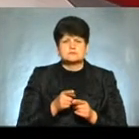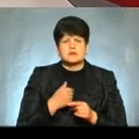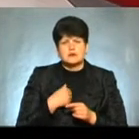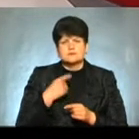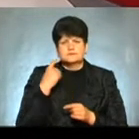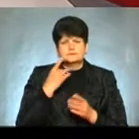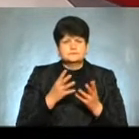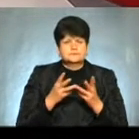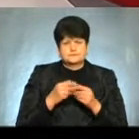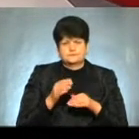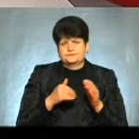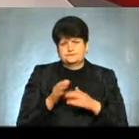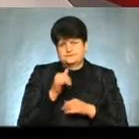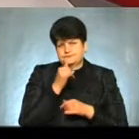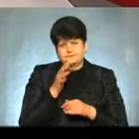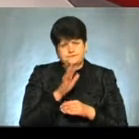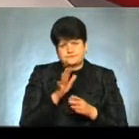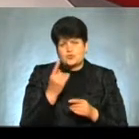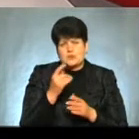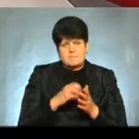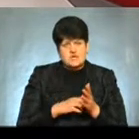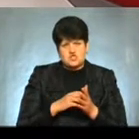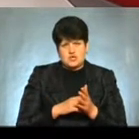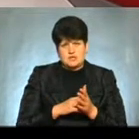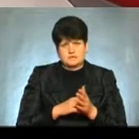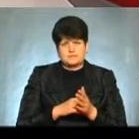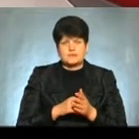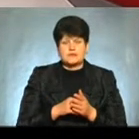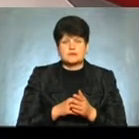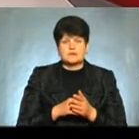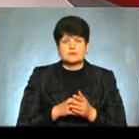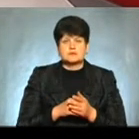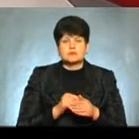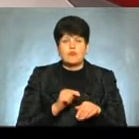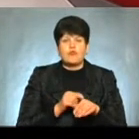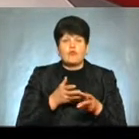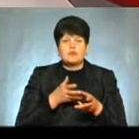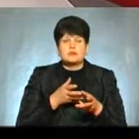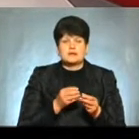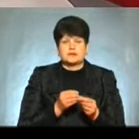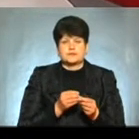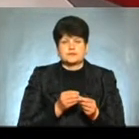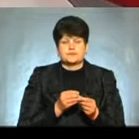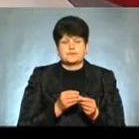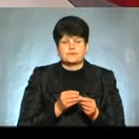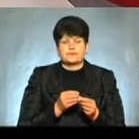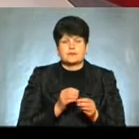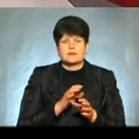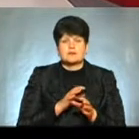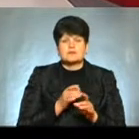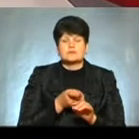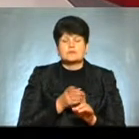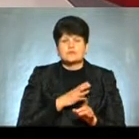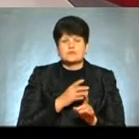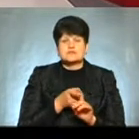думаю, що його порахувати практично неможливо, по одній простій причині, що дотиковий вплив відбувся в залежності від